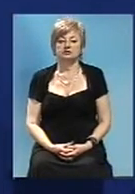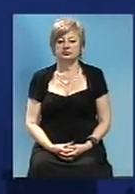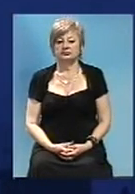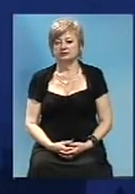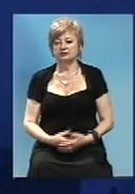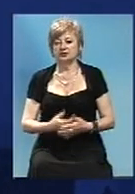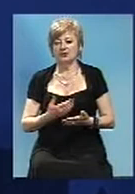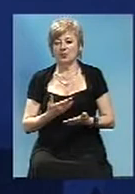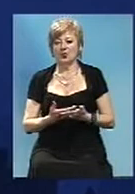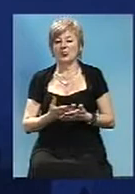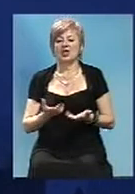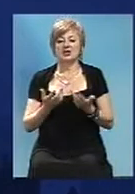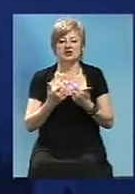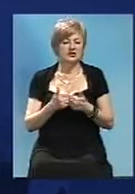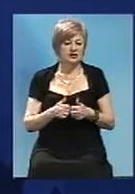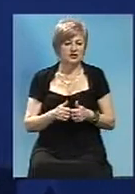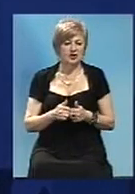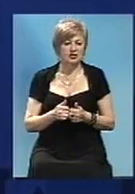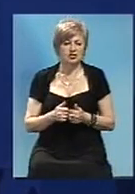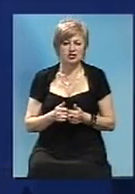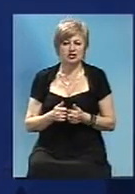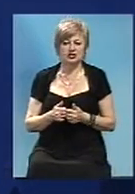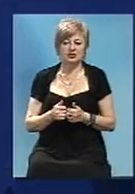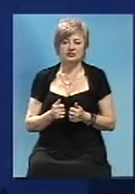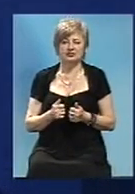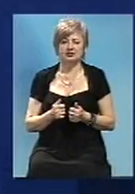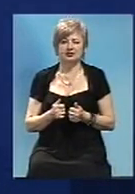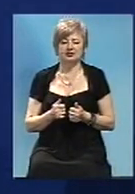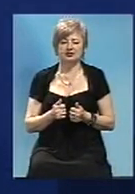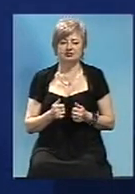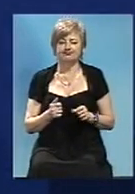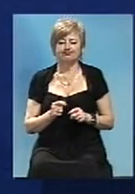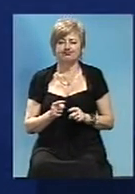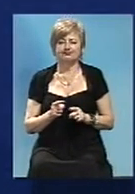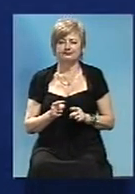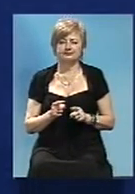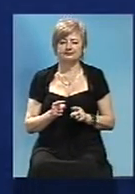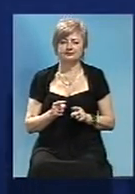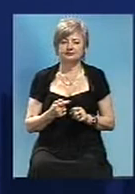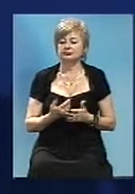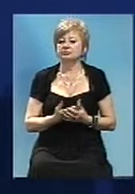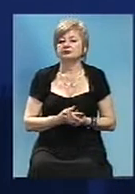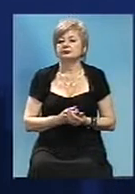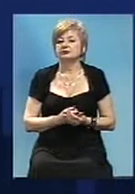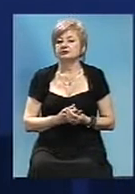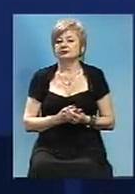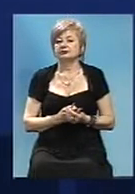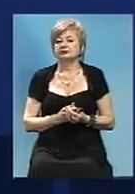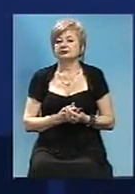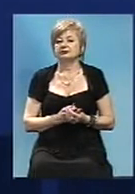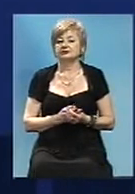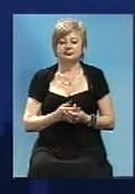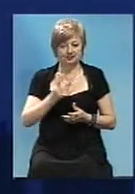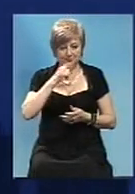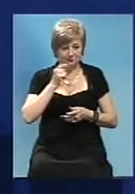зберемо до розуміло. містного і регіональне значення. ОТВ Топорожська області.